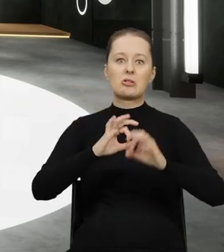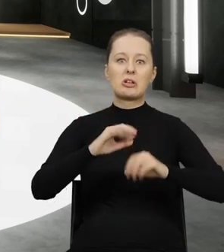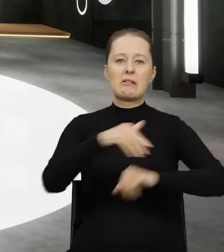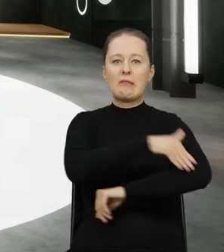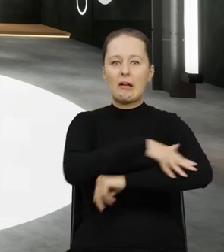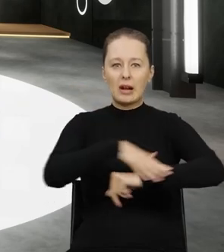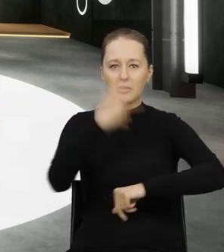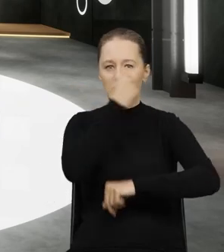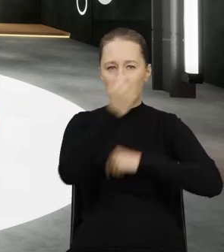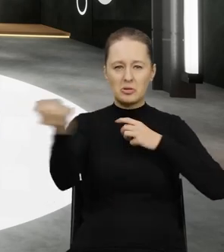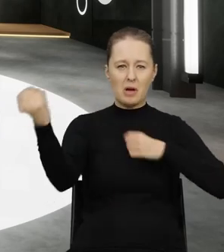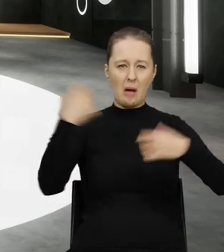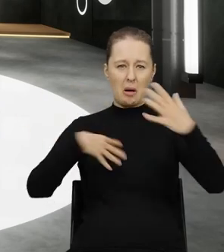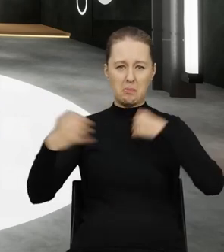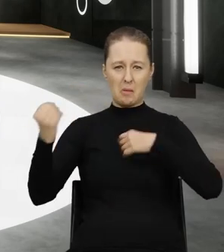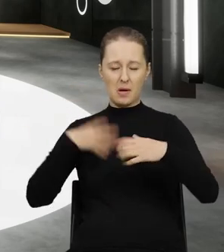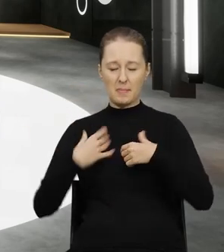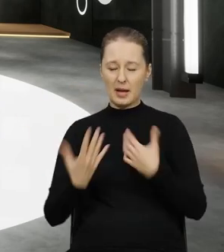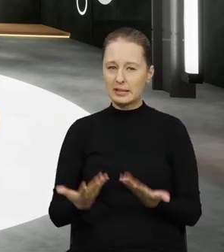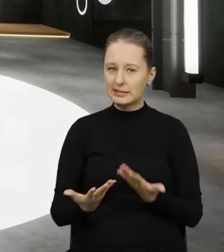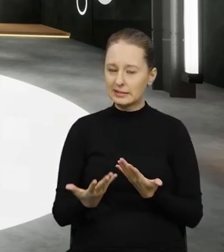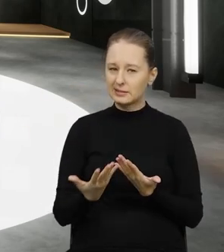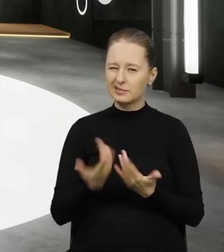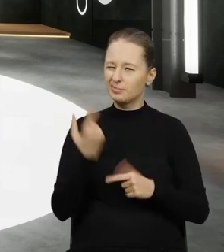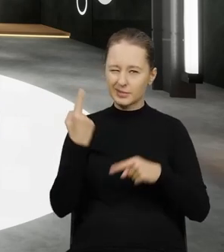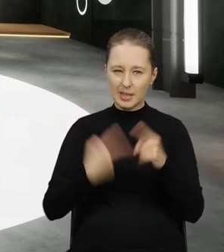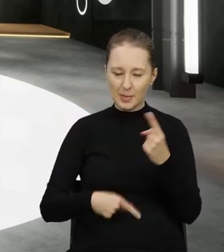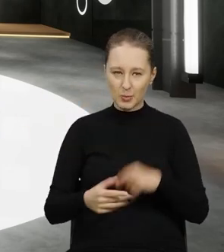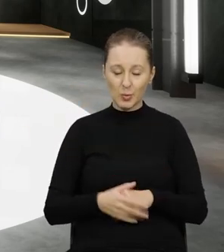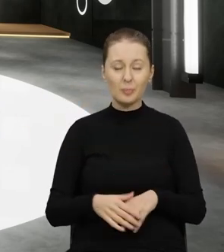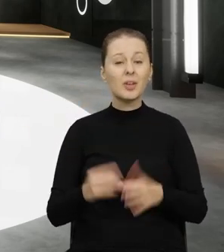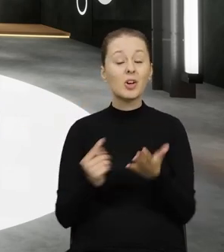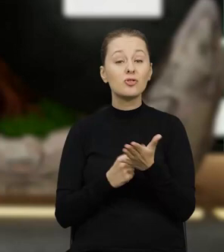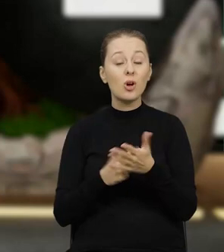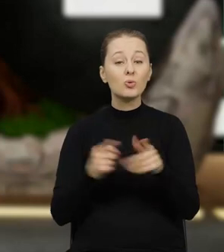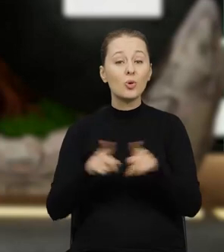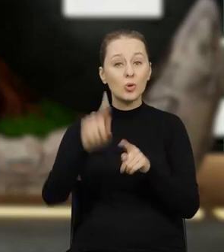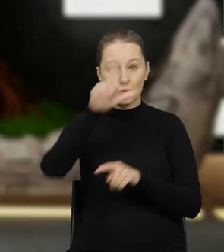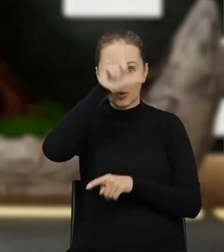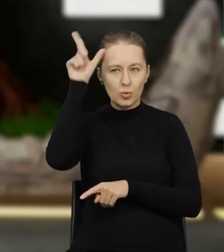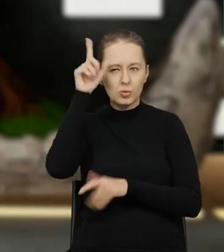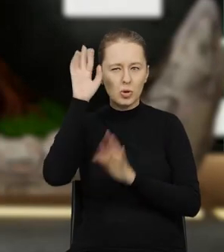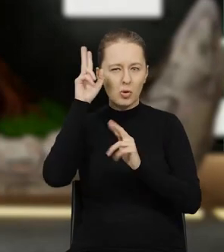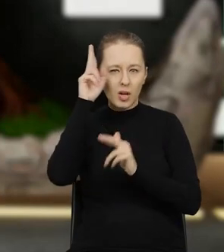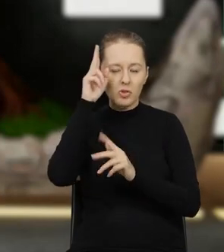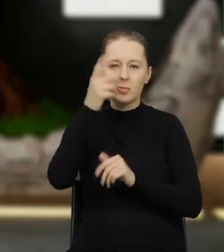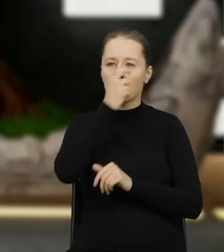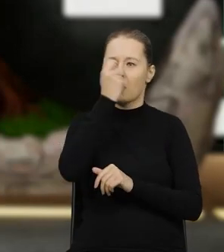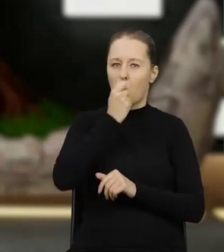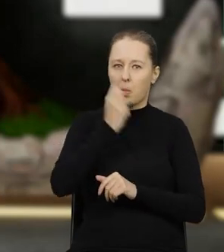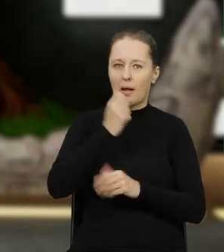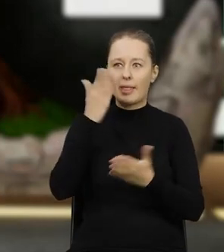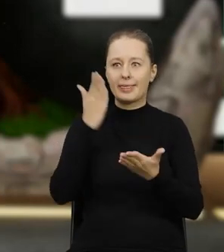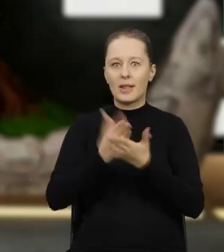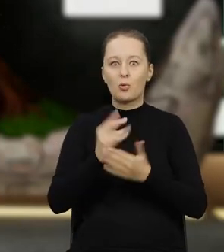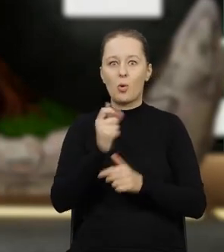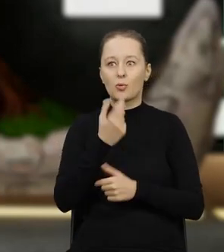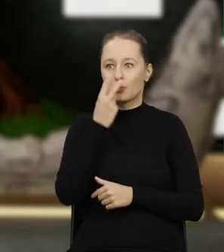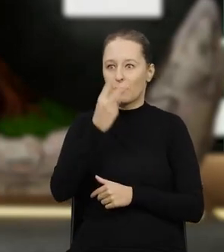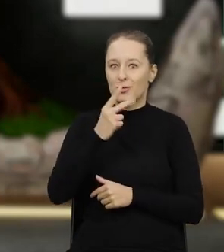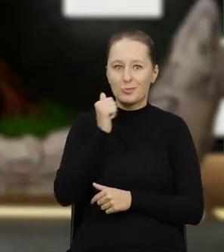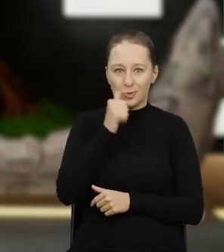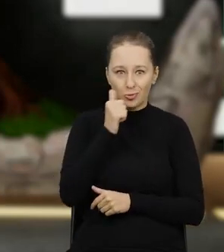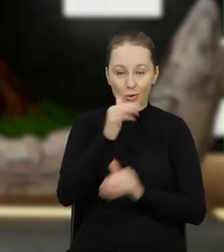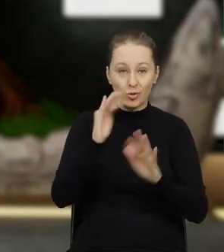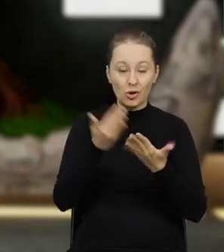odpadami z zagranicy nie są uzasadnione tą liczbą. Często też ludzie kojarzą odpady tylko i wyłącznie z tym, co